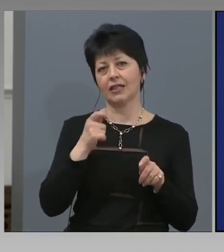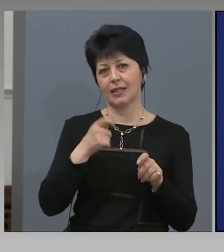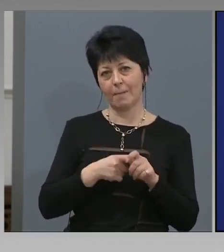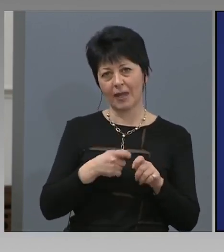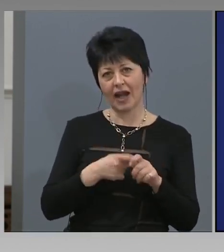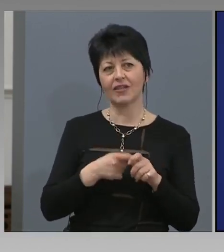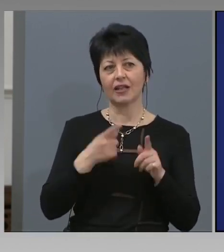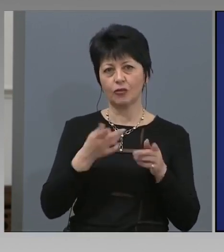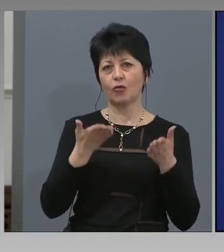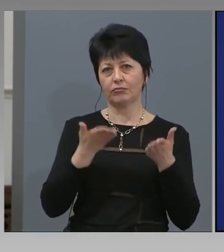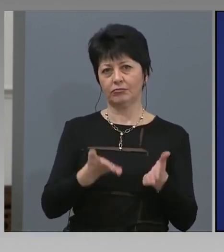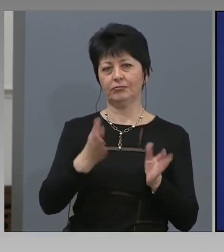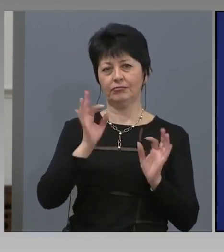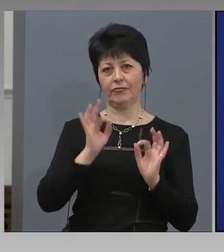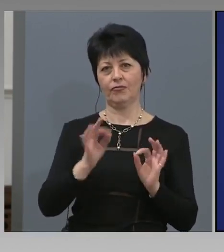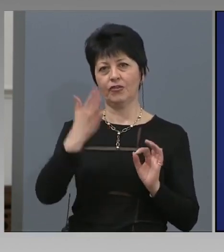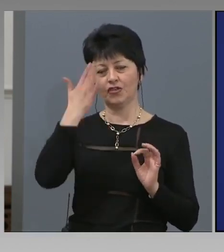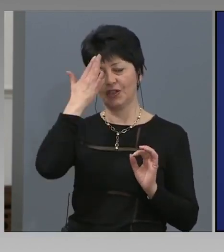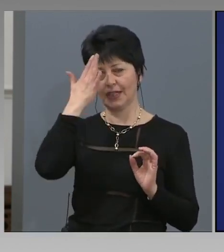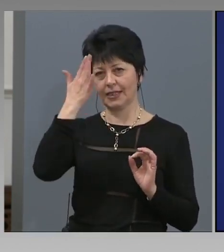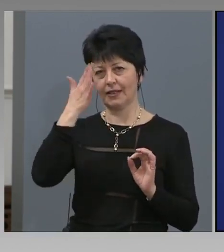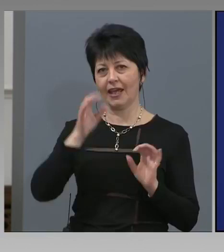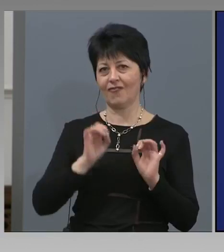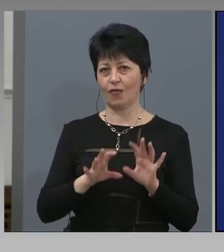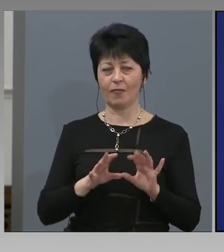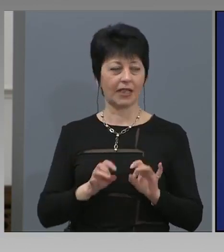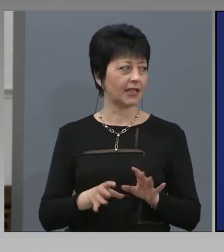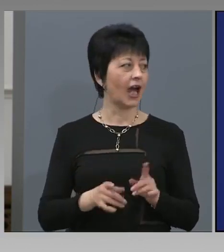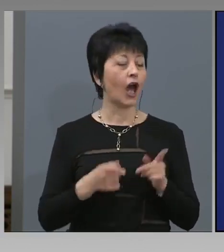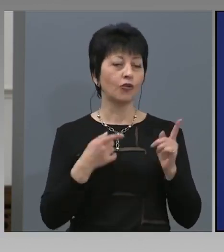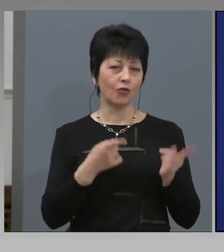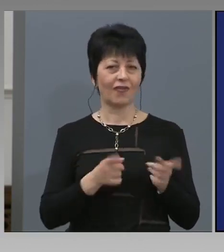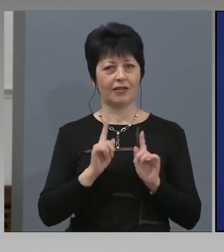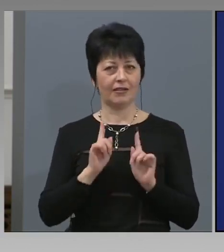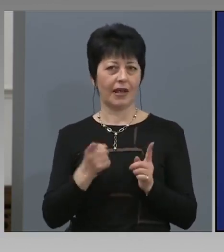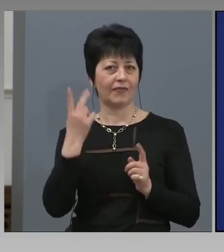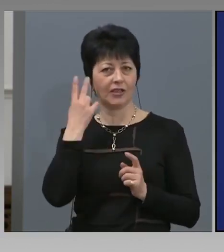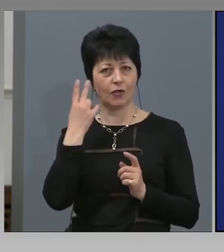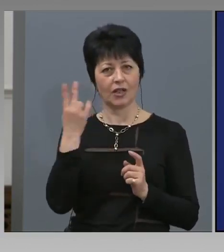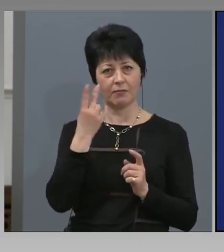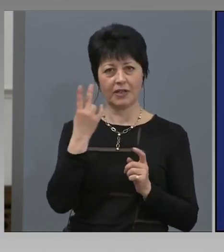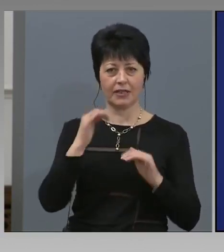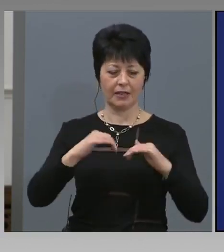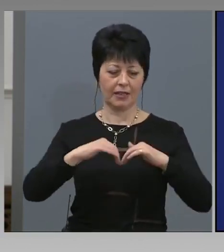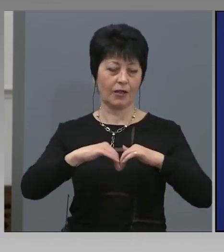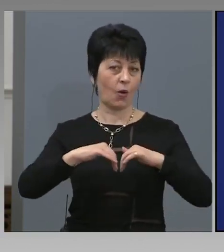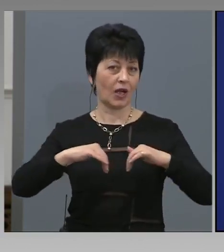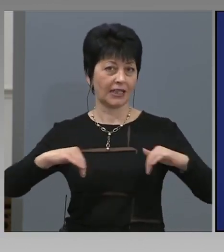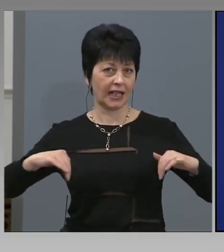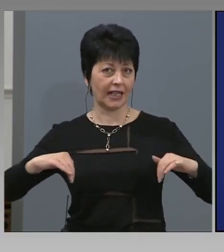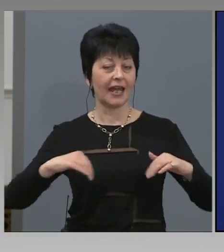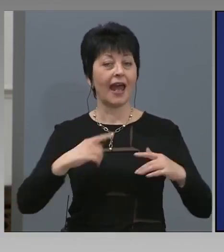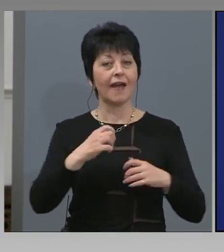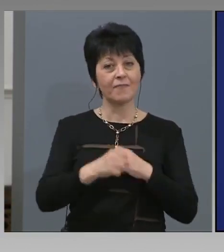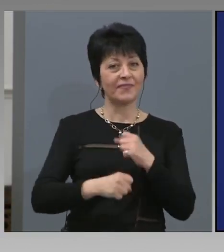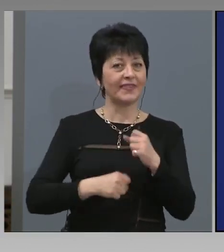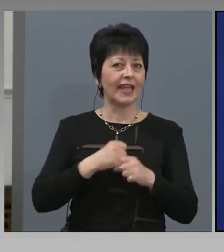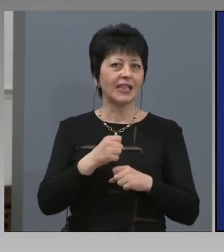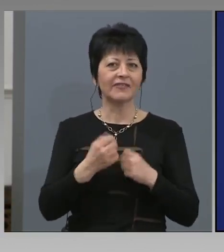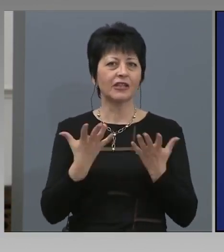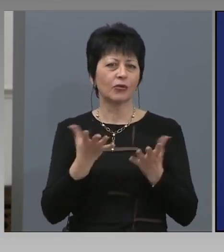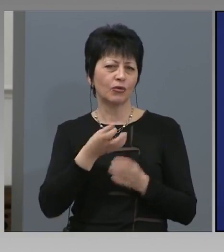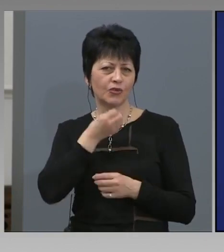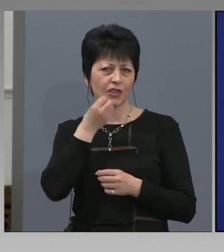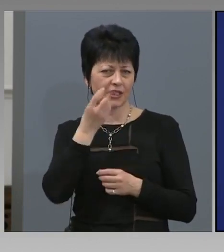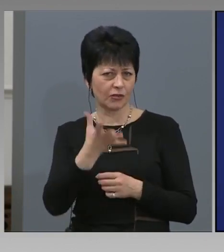като такива. Тоест, това трябва да го разберете и да го разделите. Тоест, действията, които ще се случат,